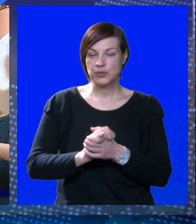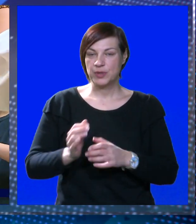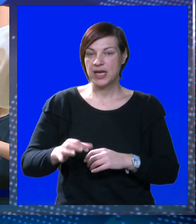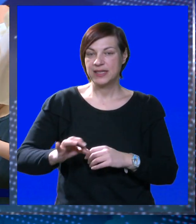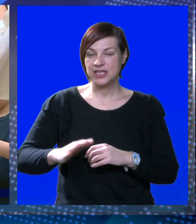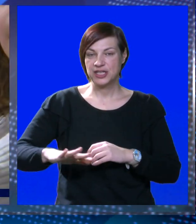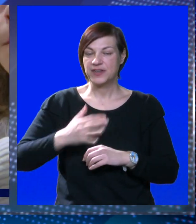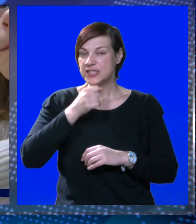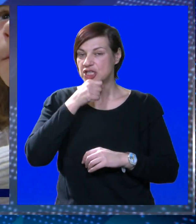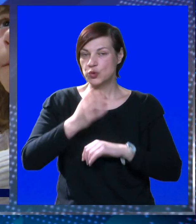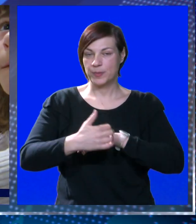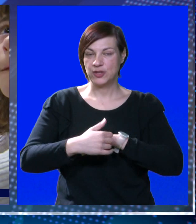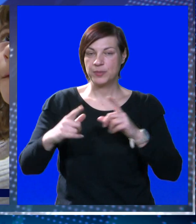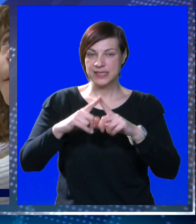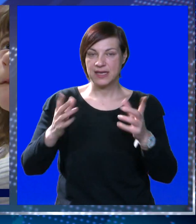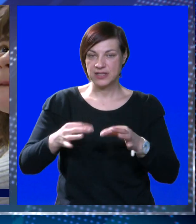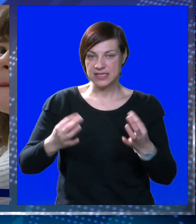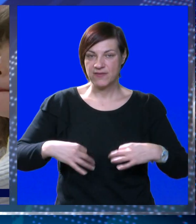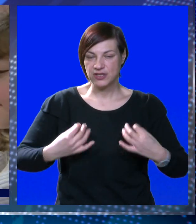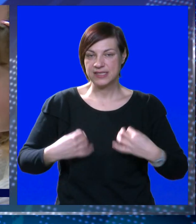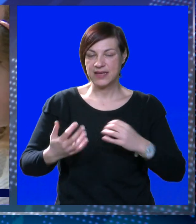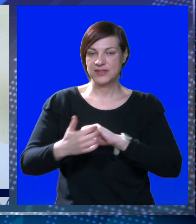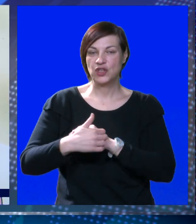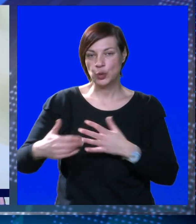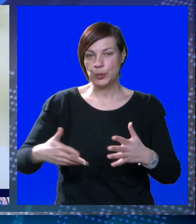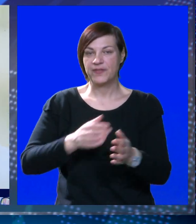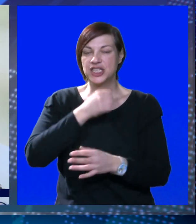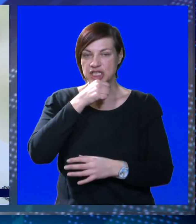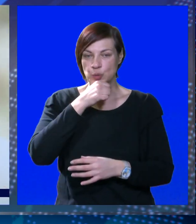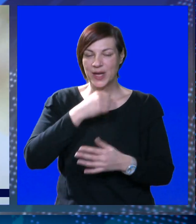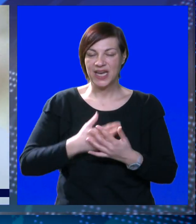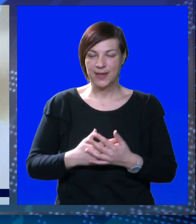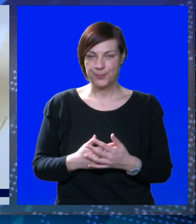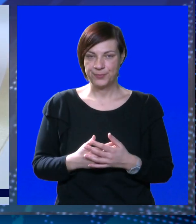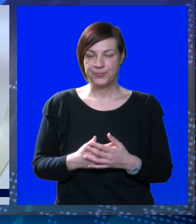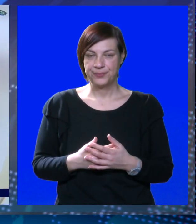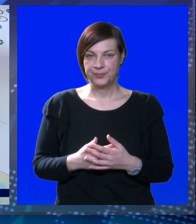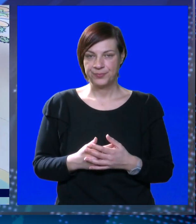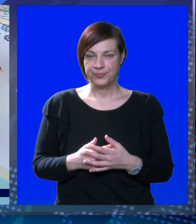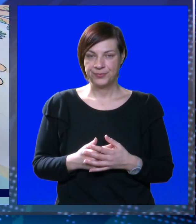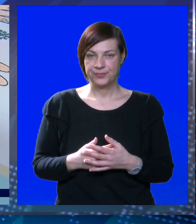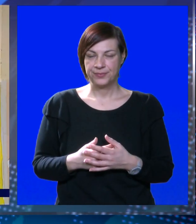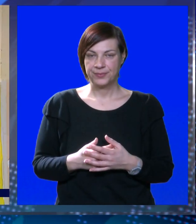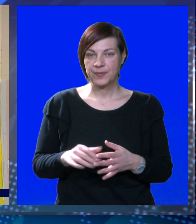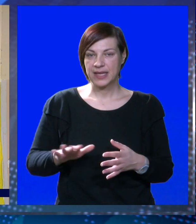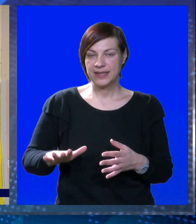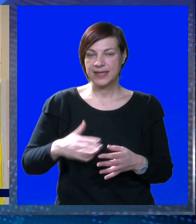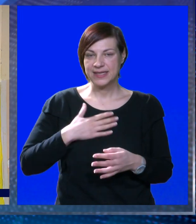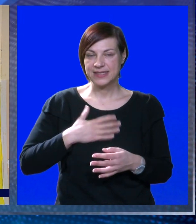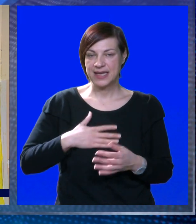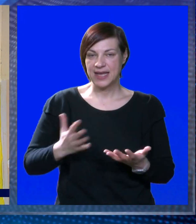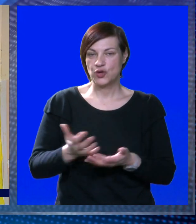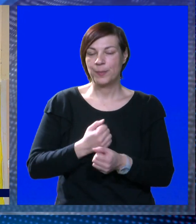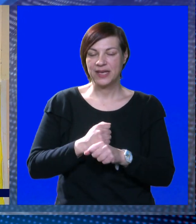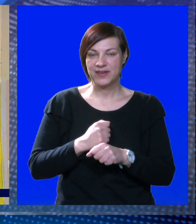u suradnji dječjeg vrtića Župa Dubrovačka i Zavoda za javno zdravstvo Dubrovačko-Neretvanske županije. Djeca